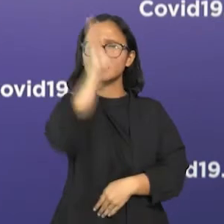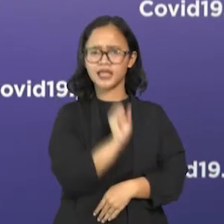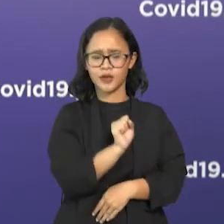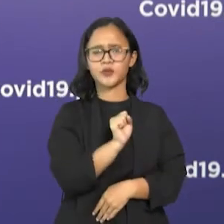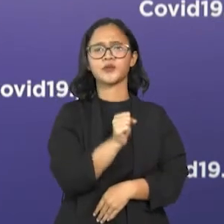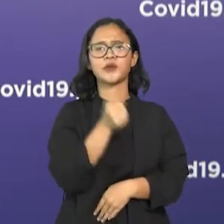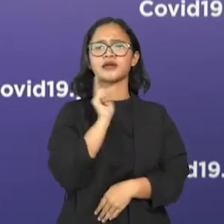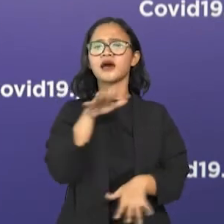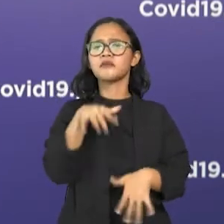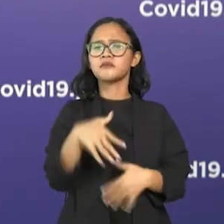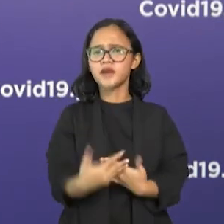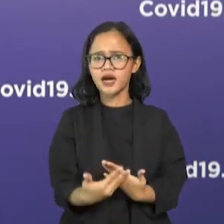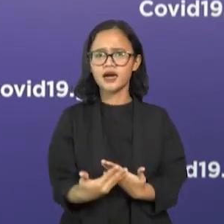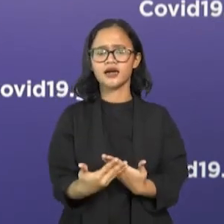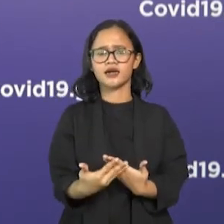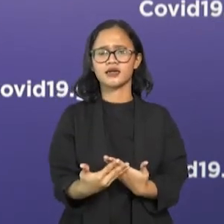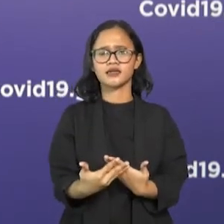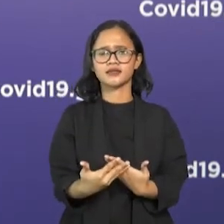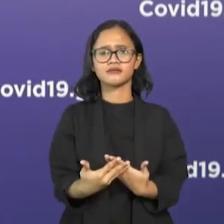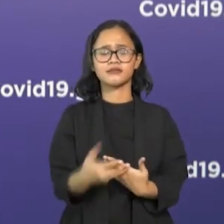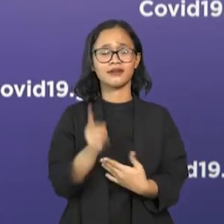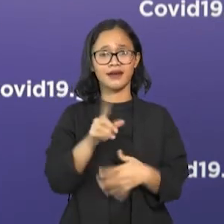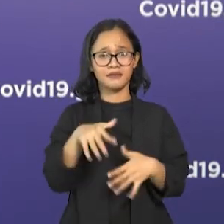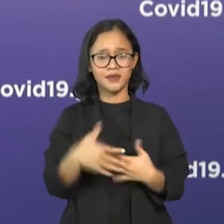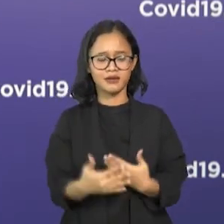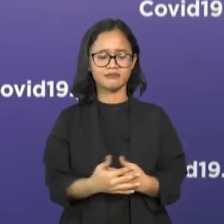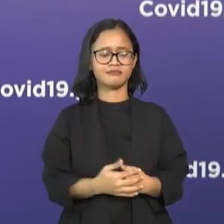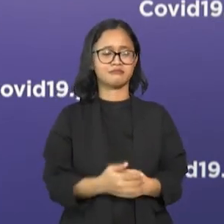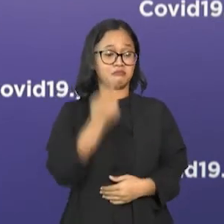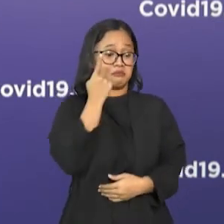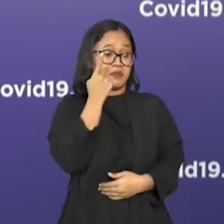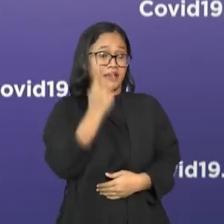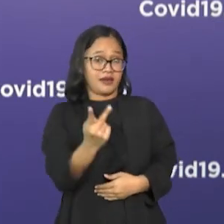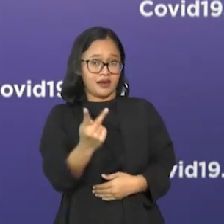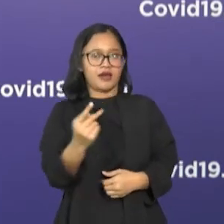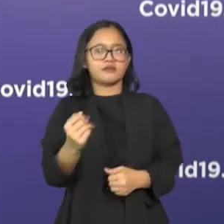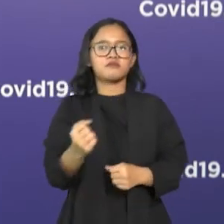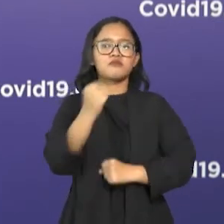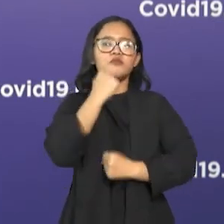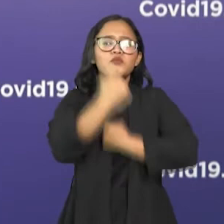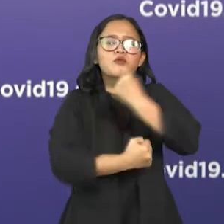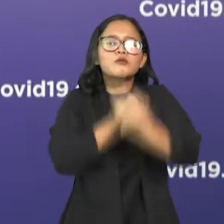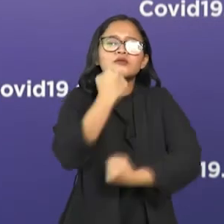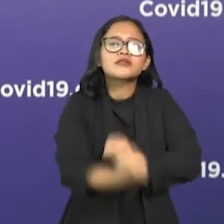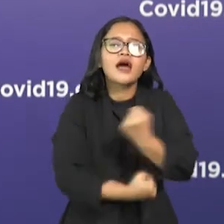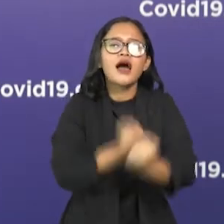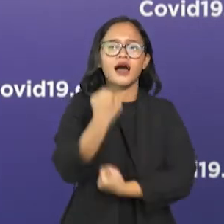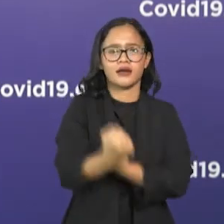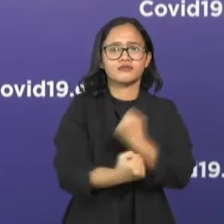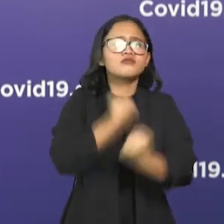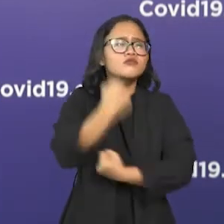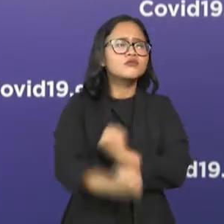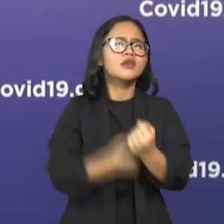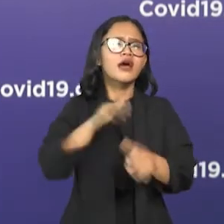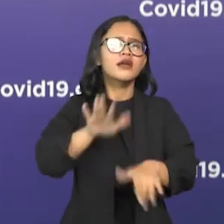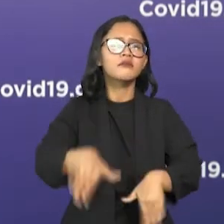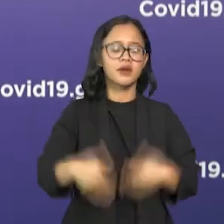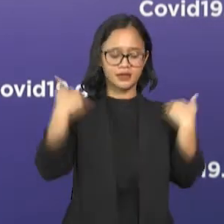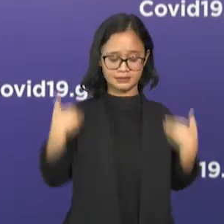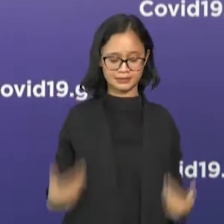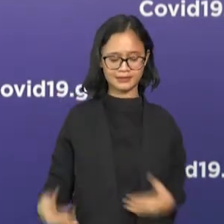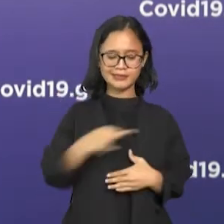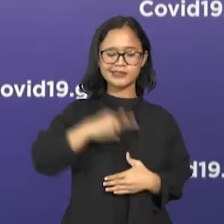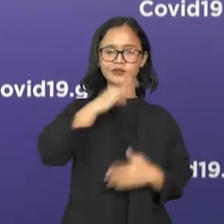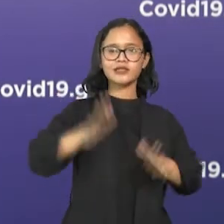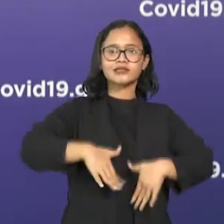memelihara, melakukan upaya untuk menyelamatkan jiwa, melakukan